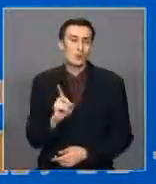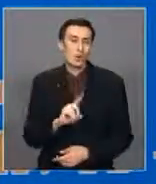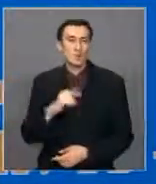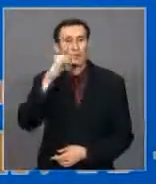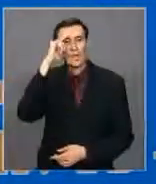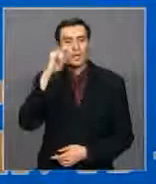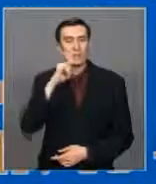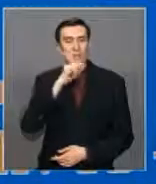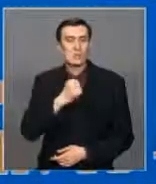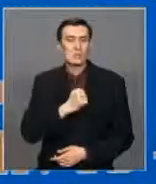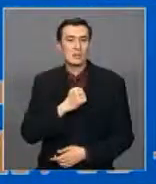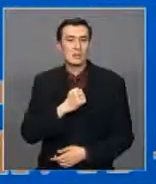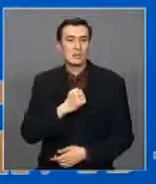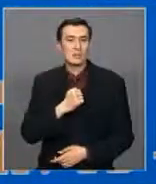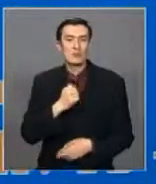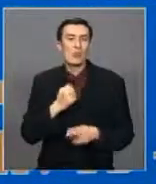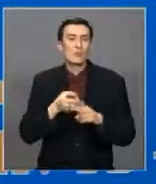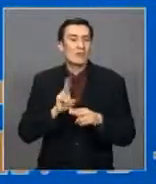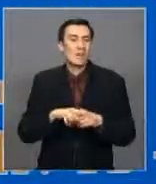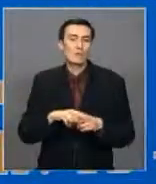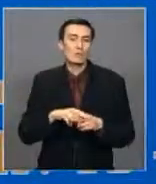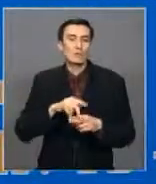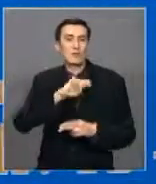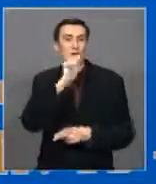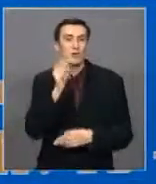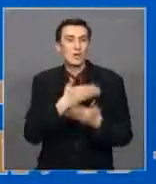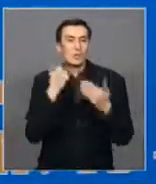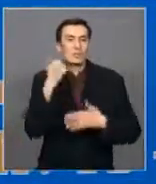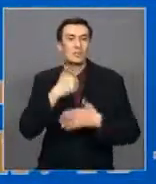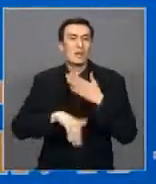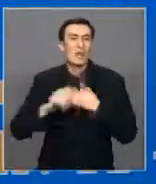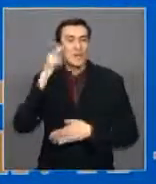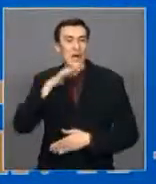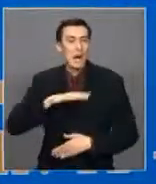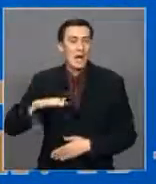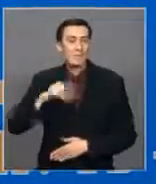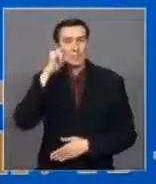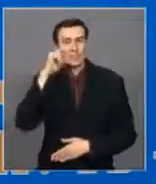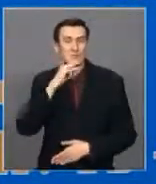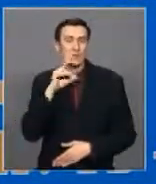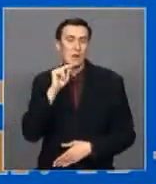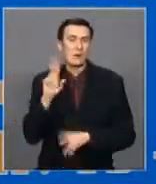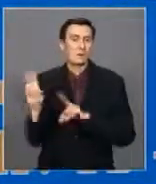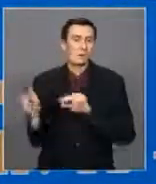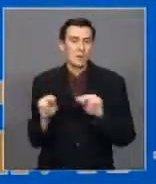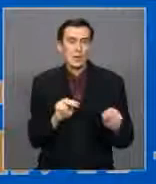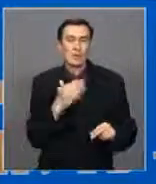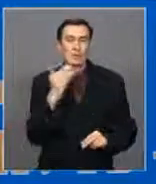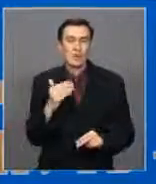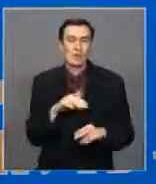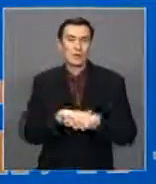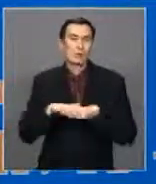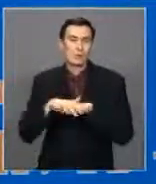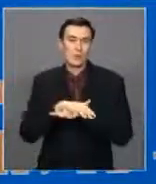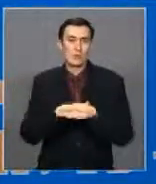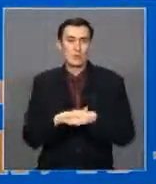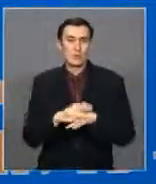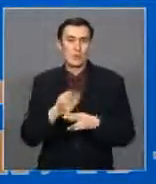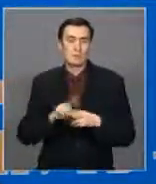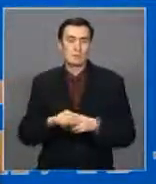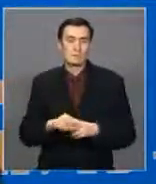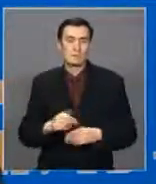Каштанские войны. Этого нет в Центральной Азии, в Казахстане. И тут можно, важно его только поставить с этим.